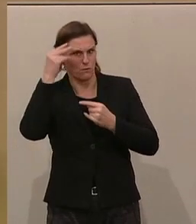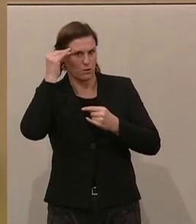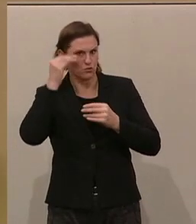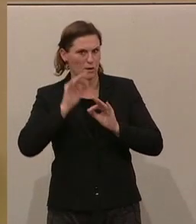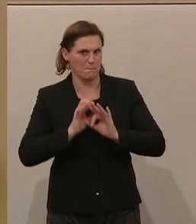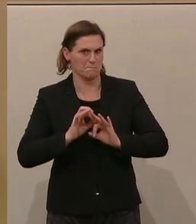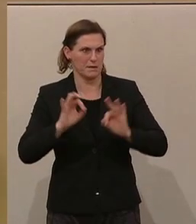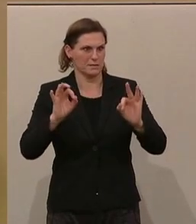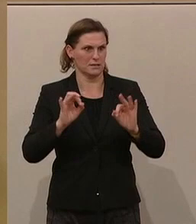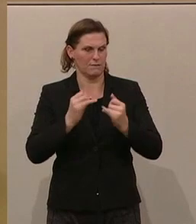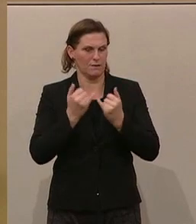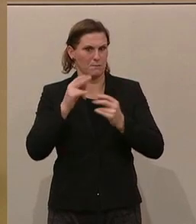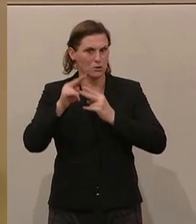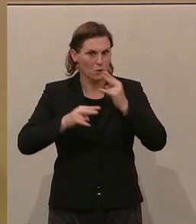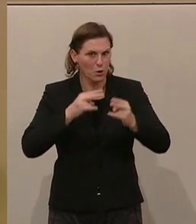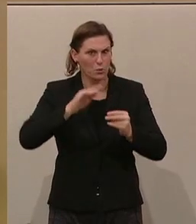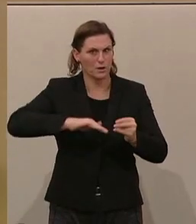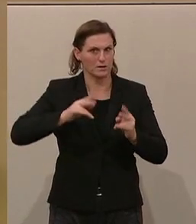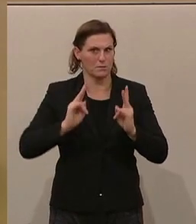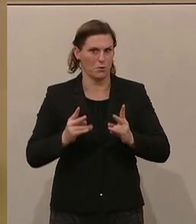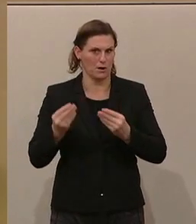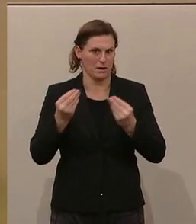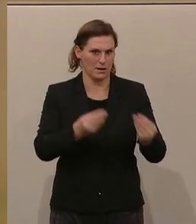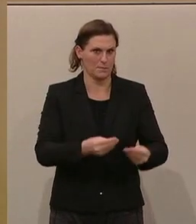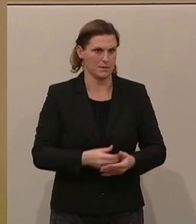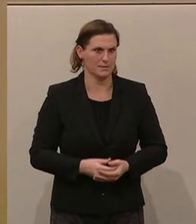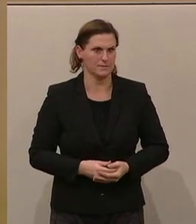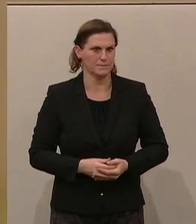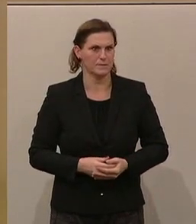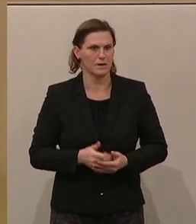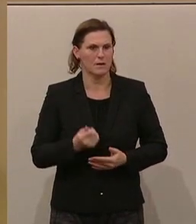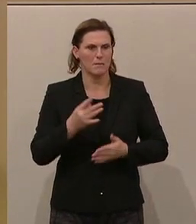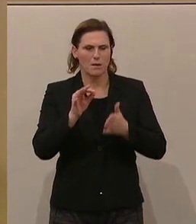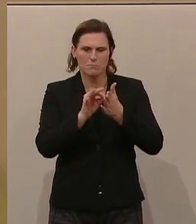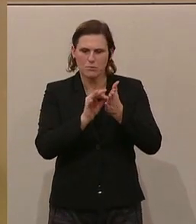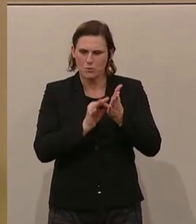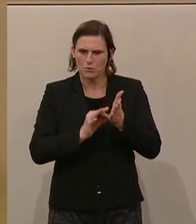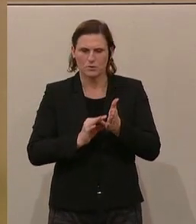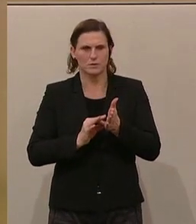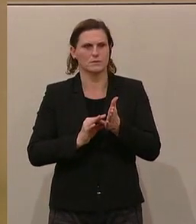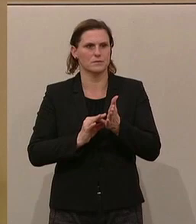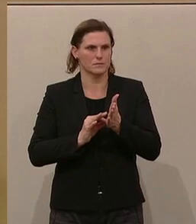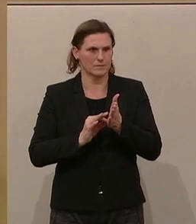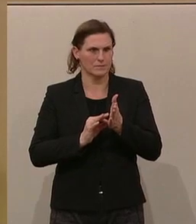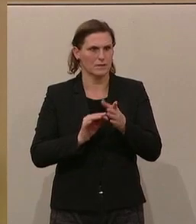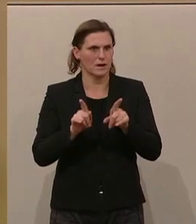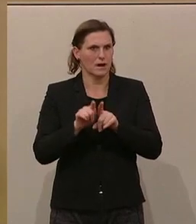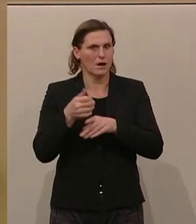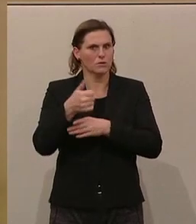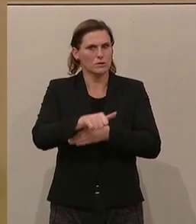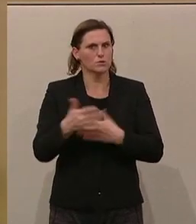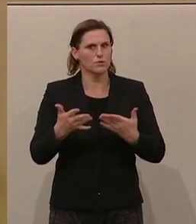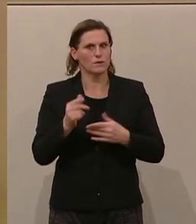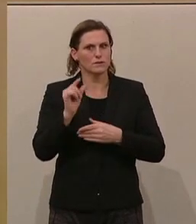Verbessern der Betreuung der Kinder zu ermöglichen. Es sind also wirklich einige Punkte, die hierher kommen. Dazu kommt noch die